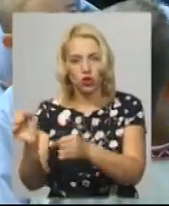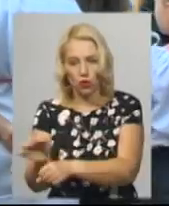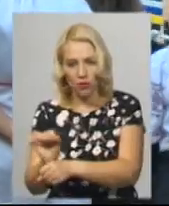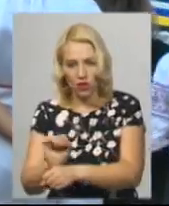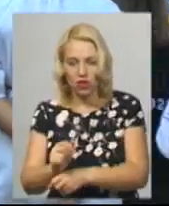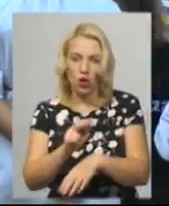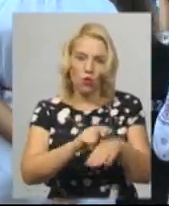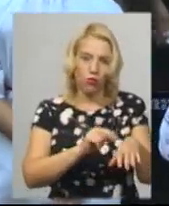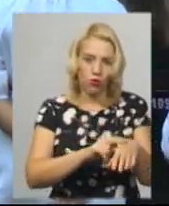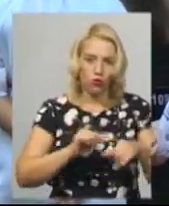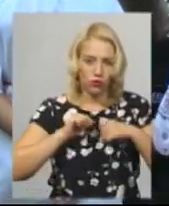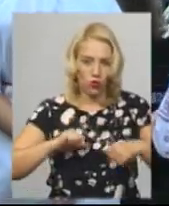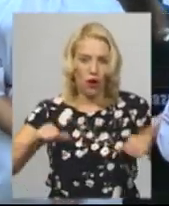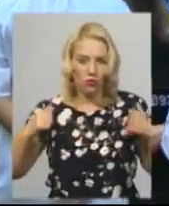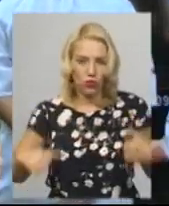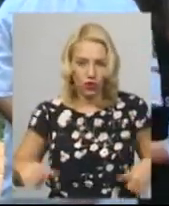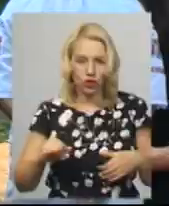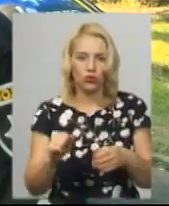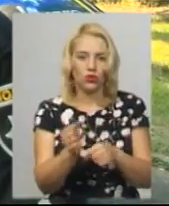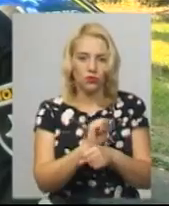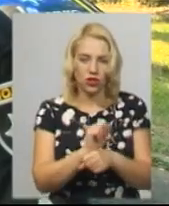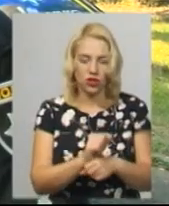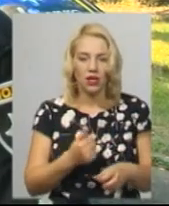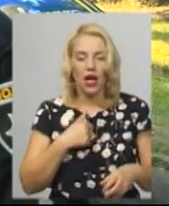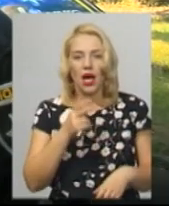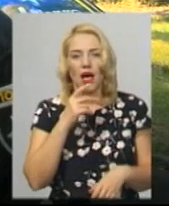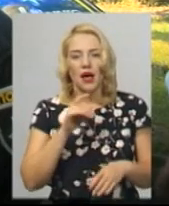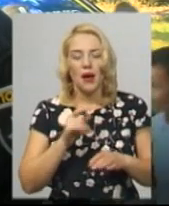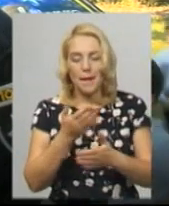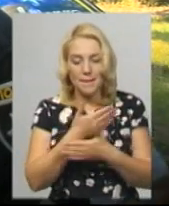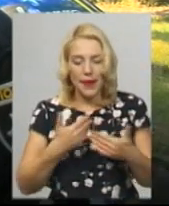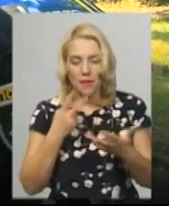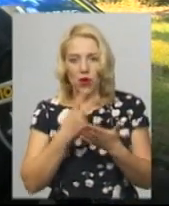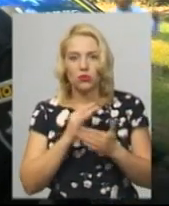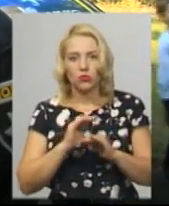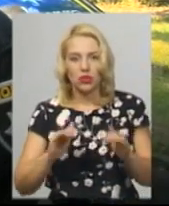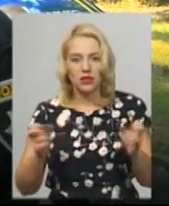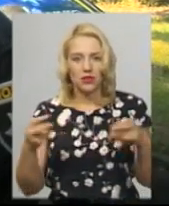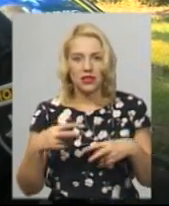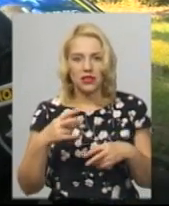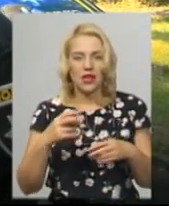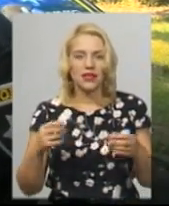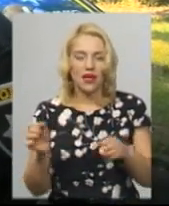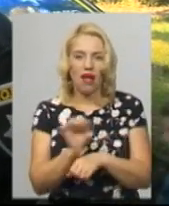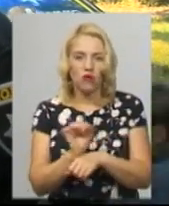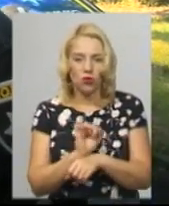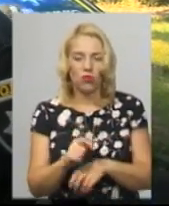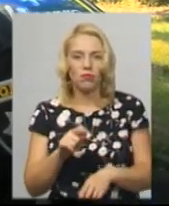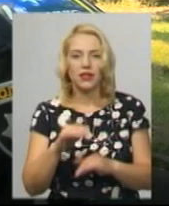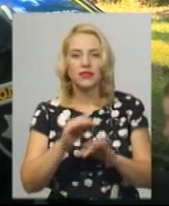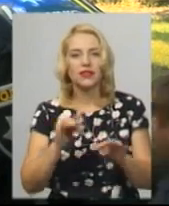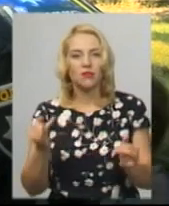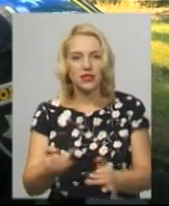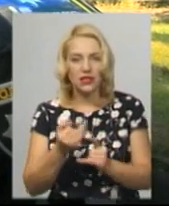каже інспектор відділу зв'язків з громадськістю Андрій Капура. Ми їм показуємо спеціальні наші засоби, автомобіль, це їм надзвичайно цікаво.